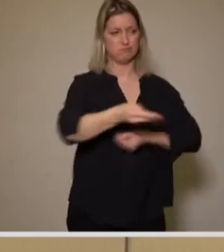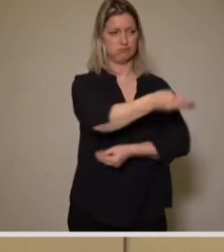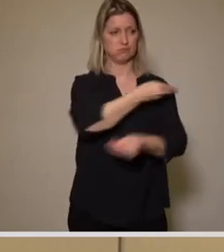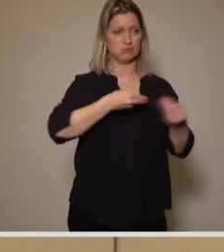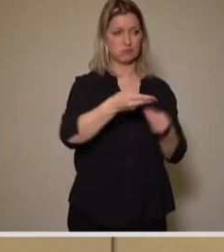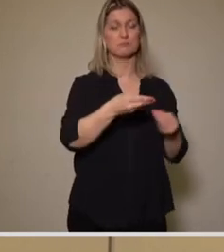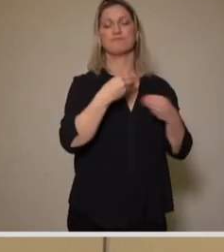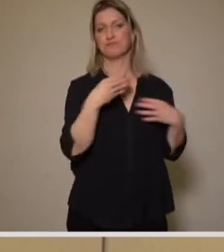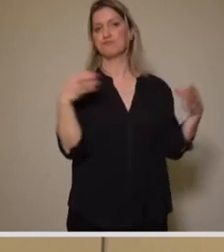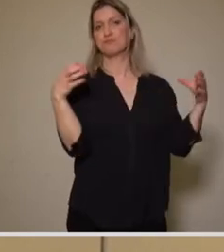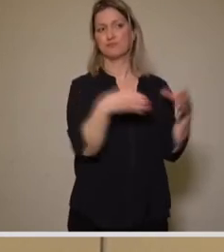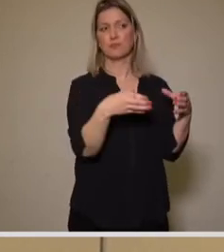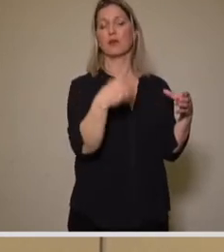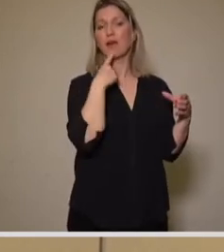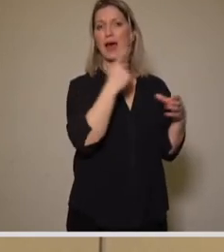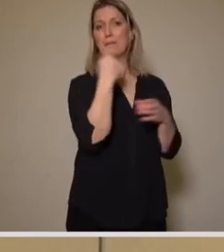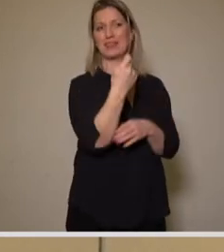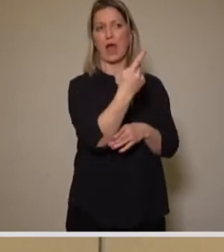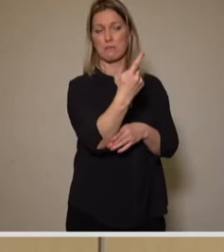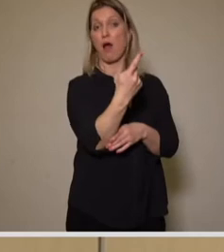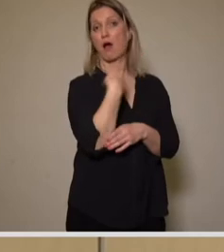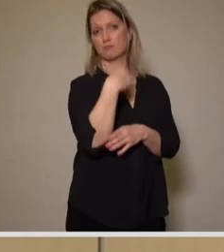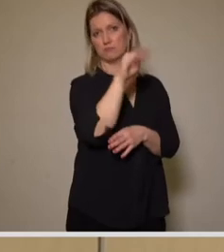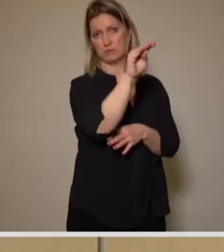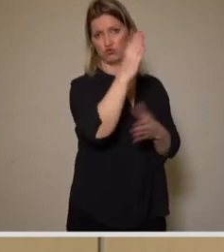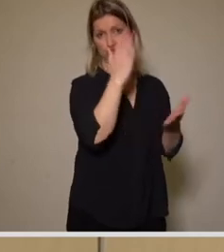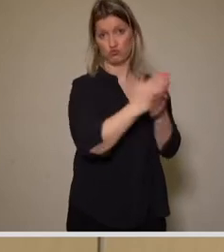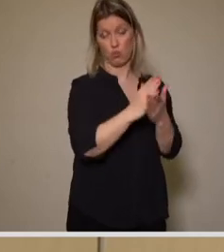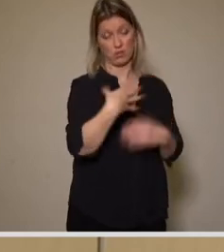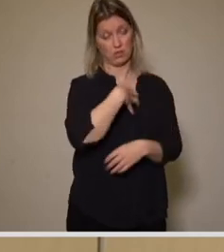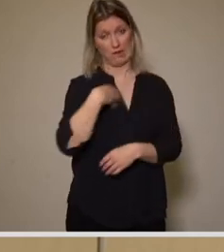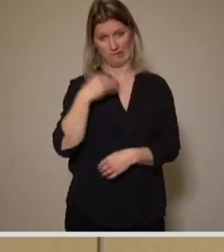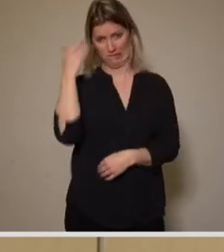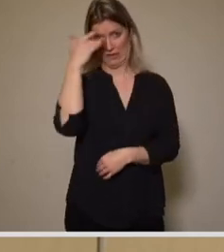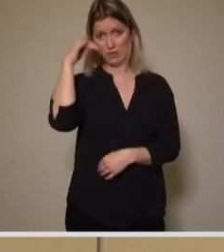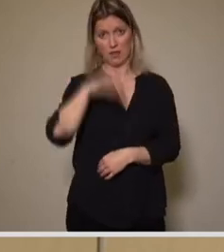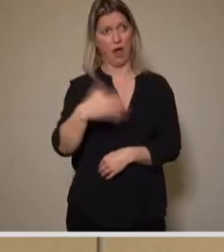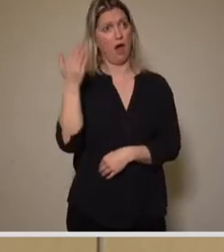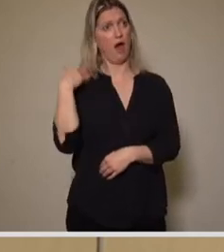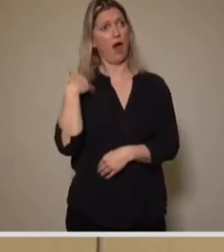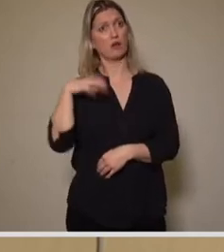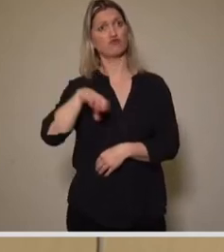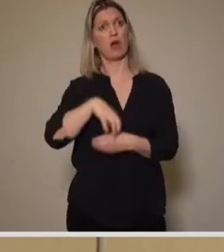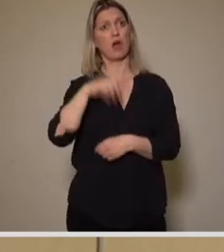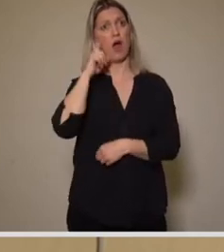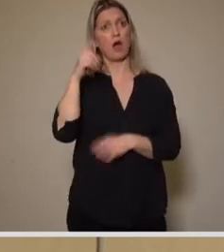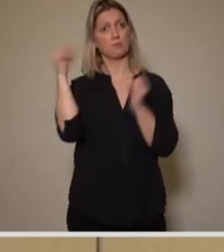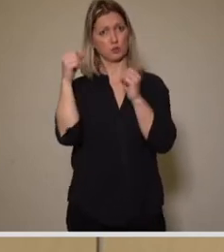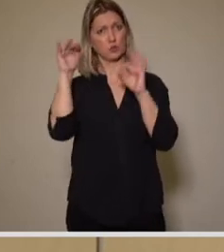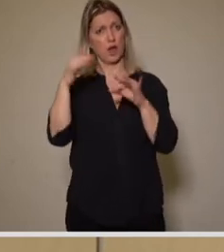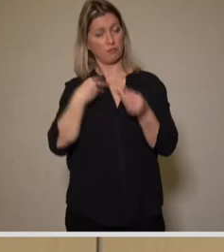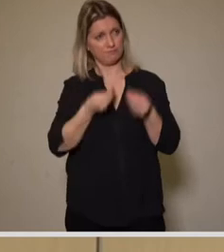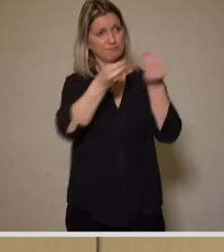gemeinsam den Betreiber über den Stadtratsbeschluss und die Bedenken in Dresden informiert. Zweitens, die